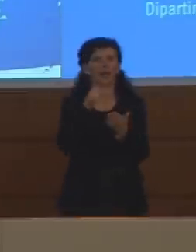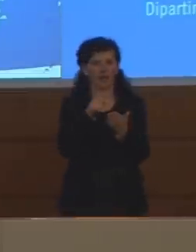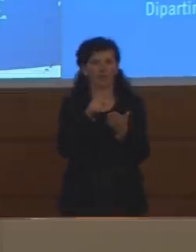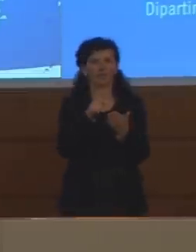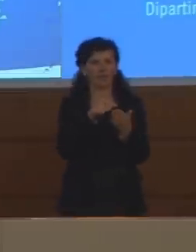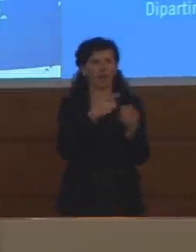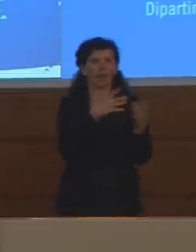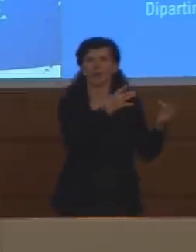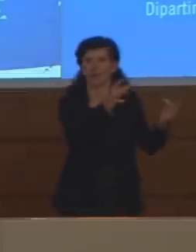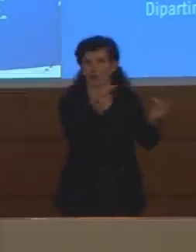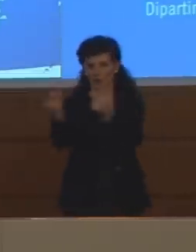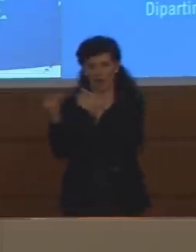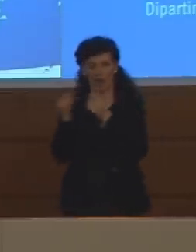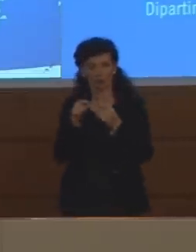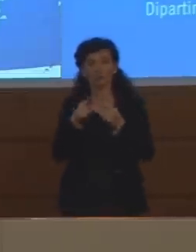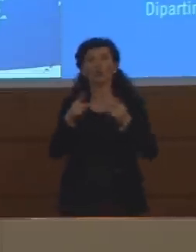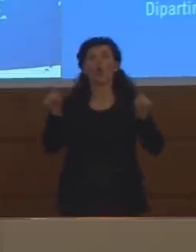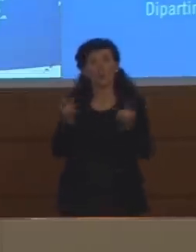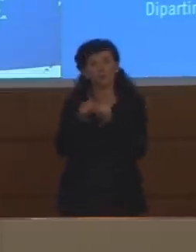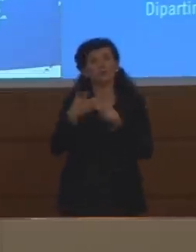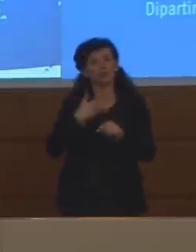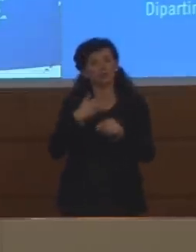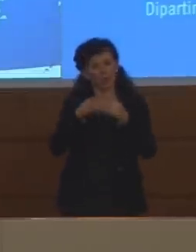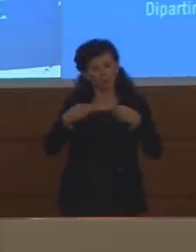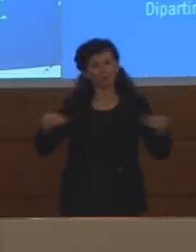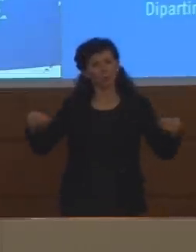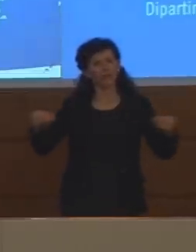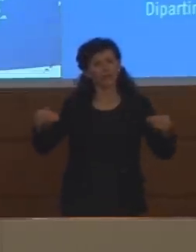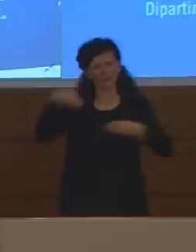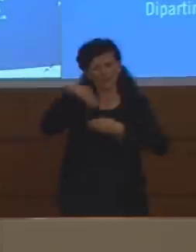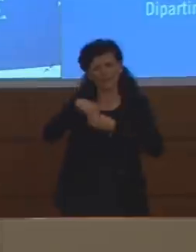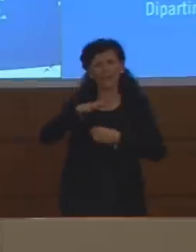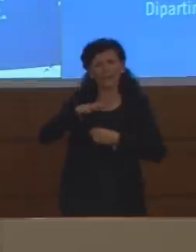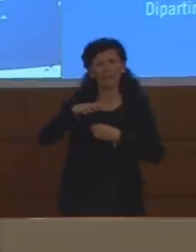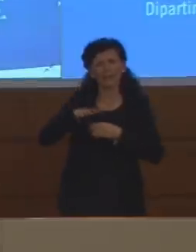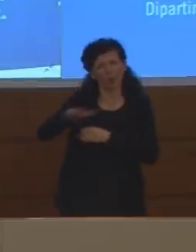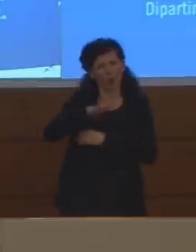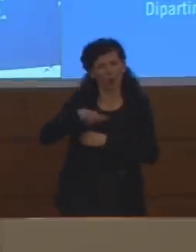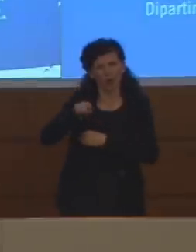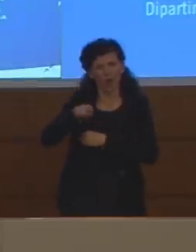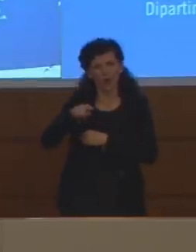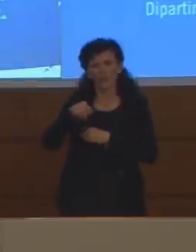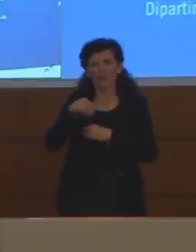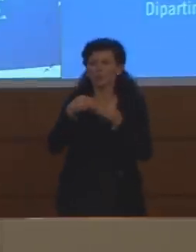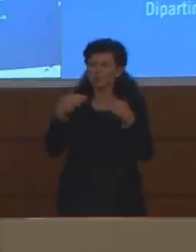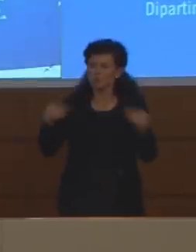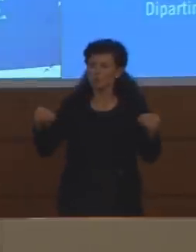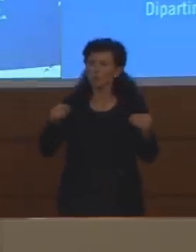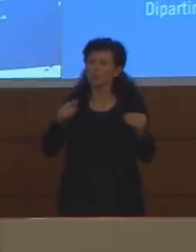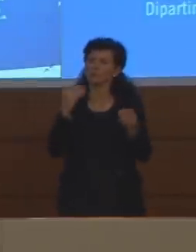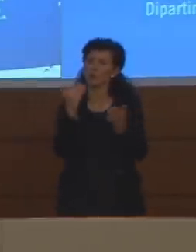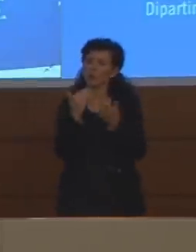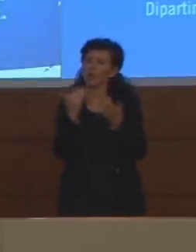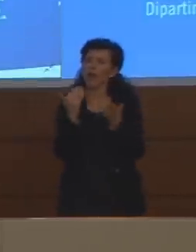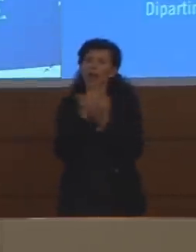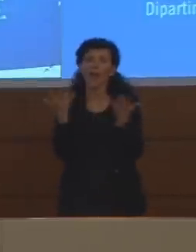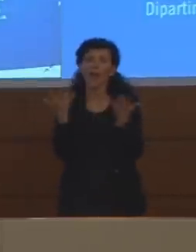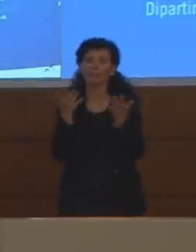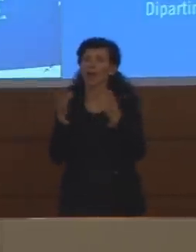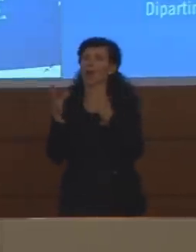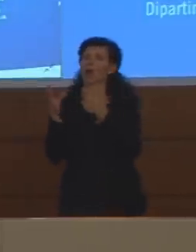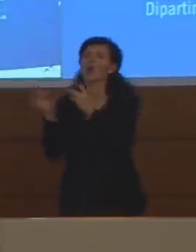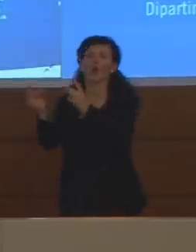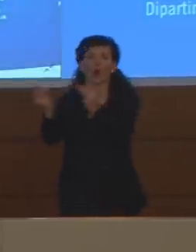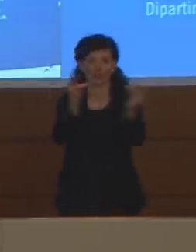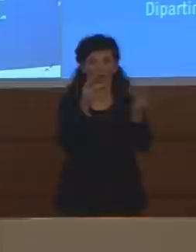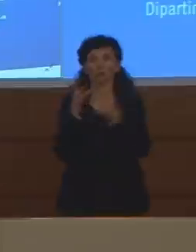dei presidi territoriali che sono quelli in carico di andare a trovare i contatti e cercare di vedere se sono positivi